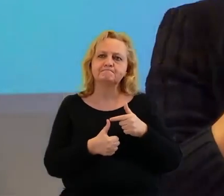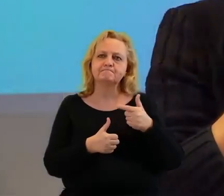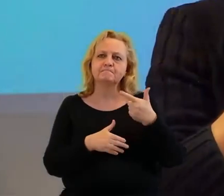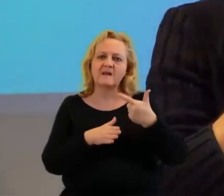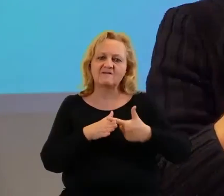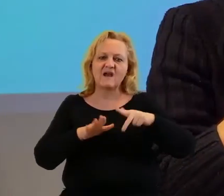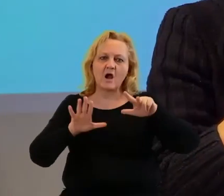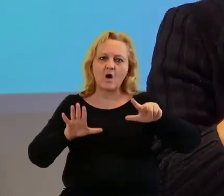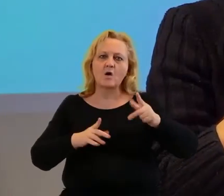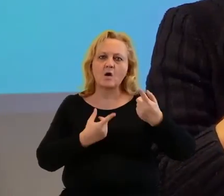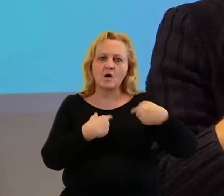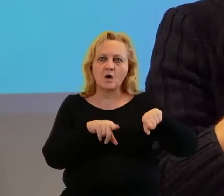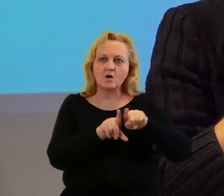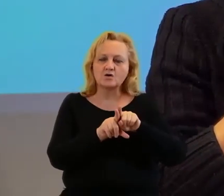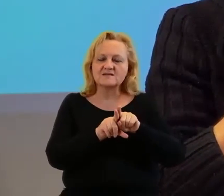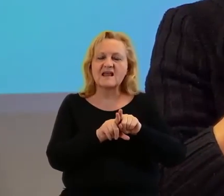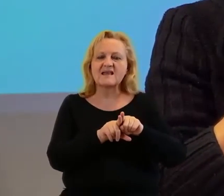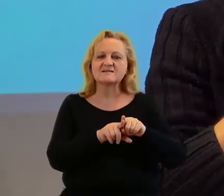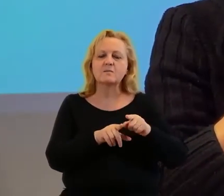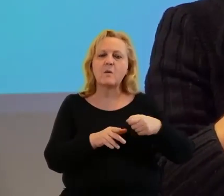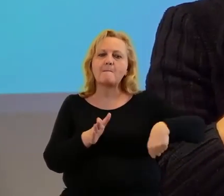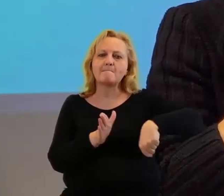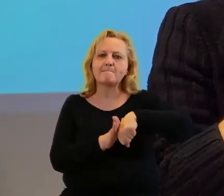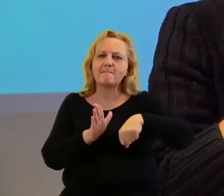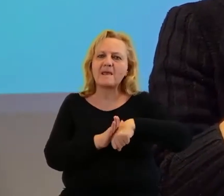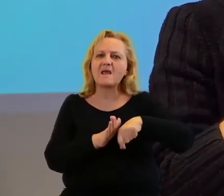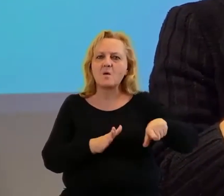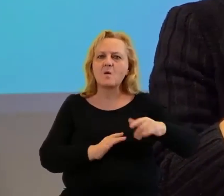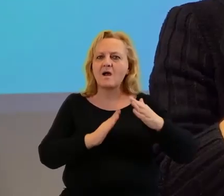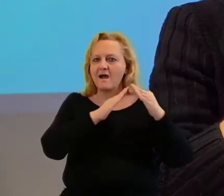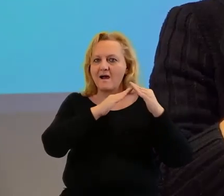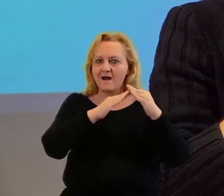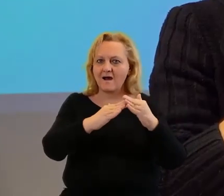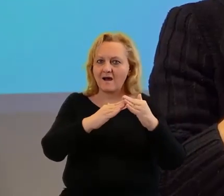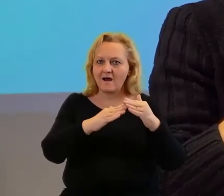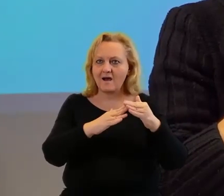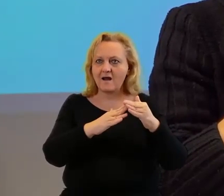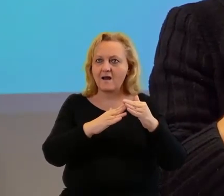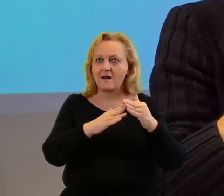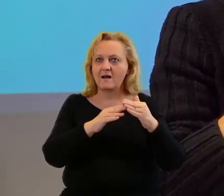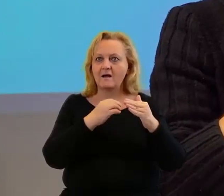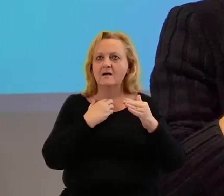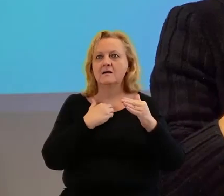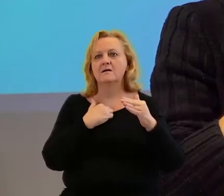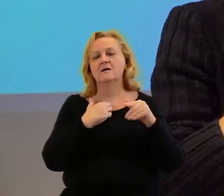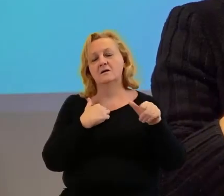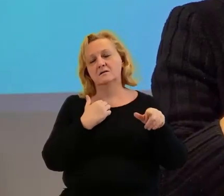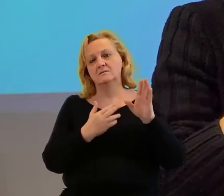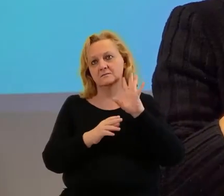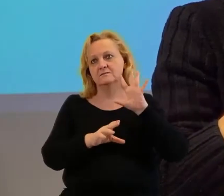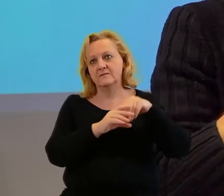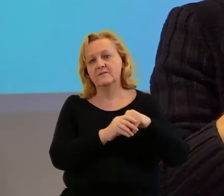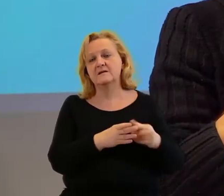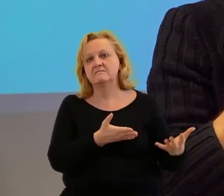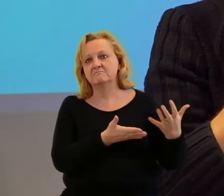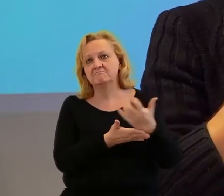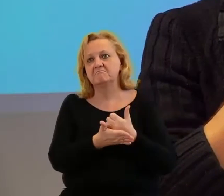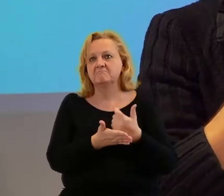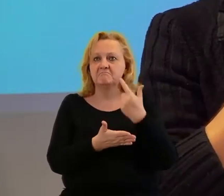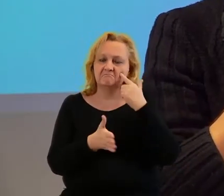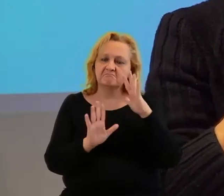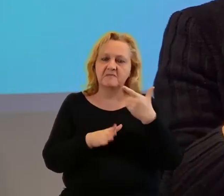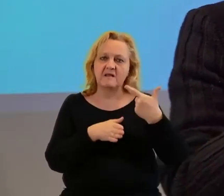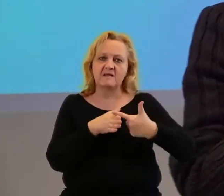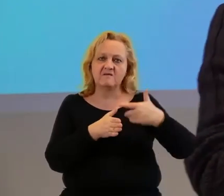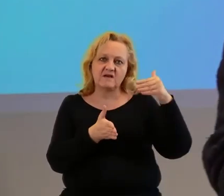28 zespołów co tydzień gra w piłkę nożną na hali i to jest robione w ramach działalności gospodarczej. Dochód z tego około 20